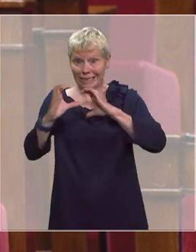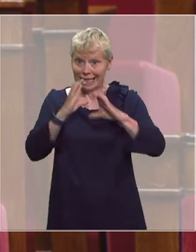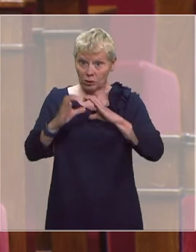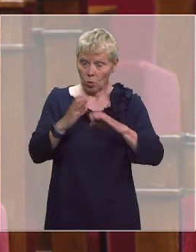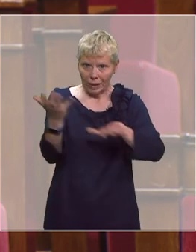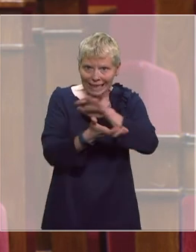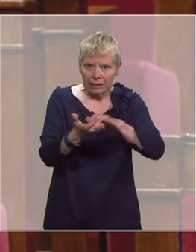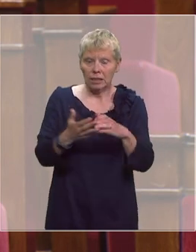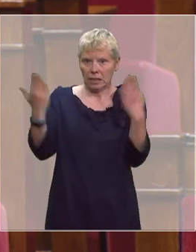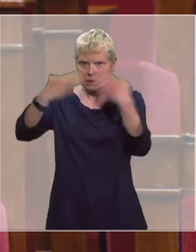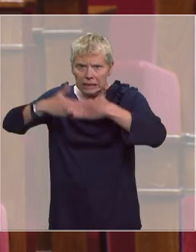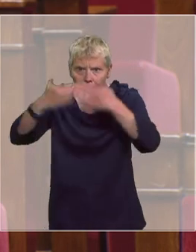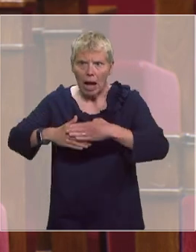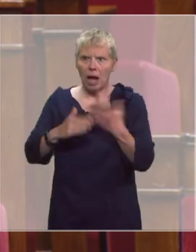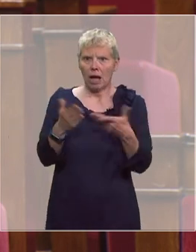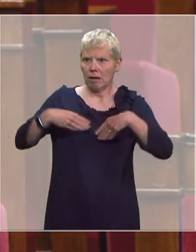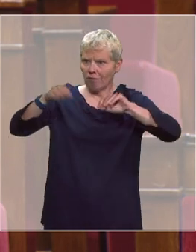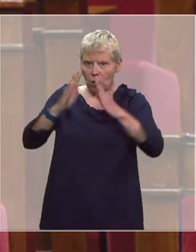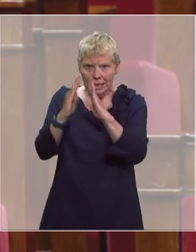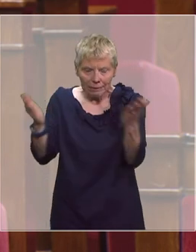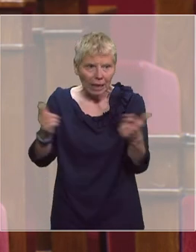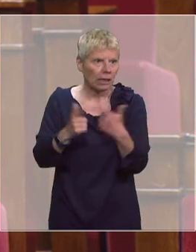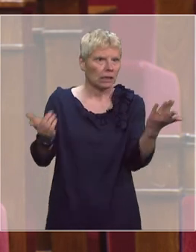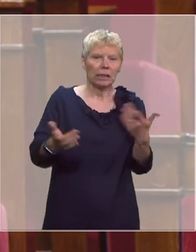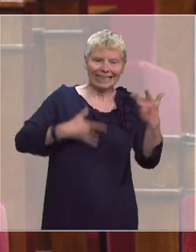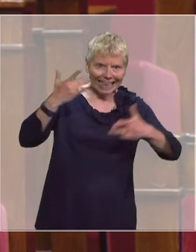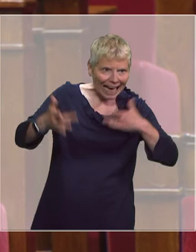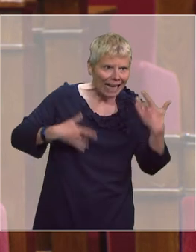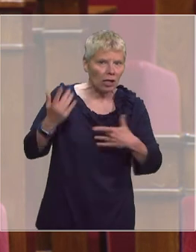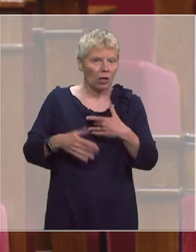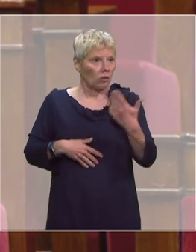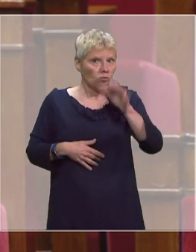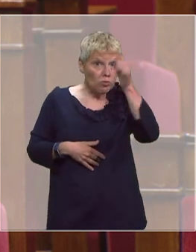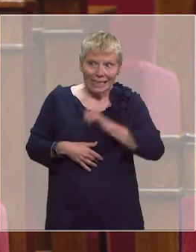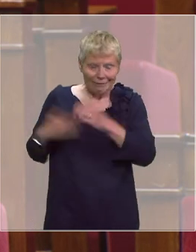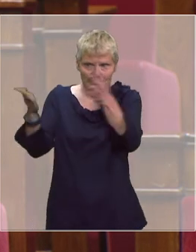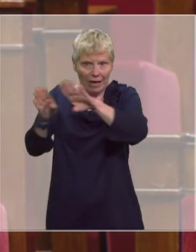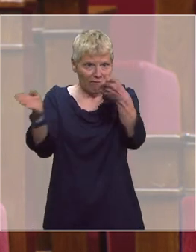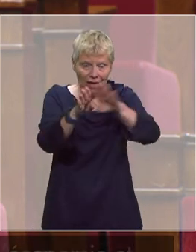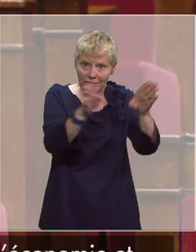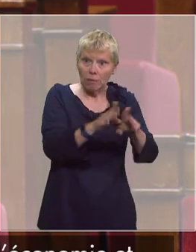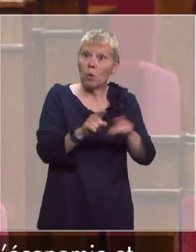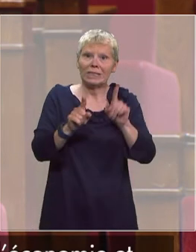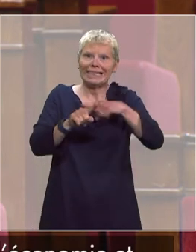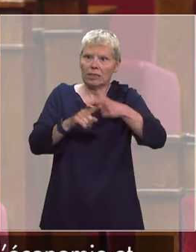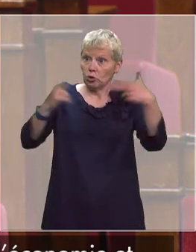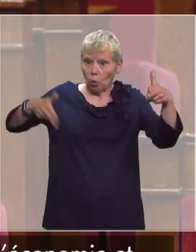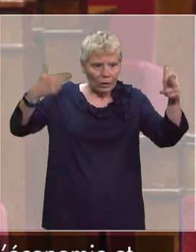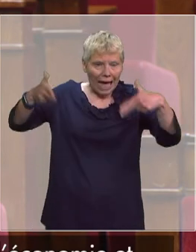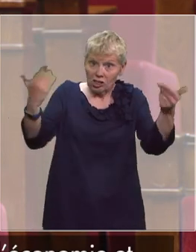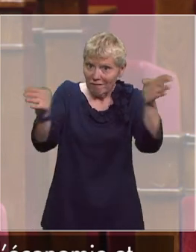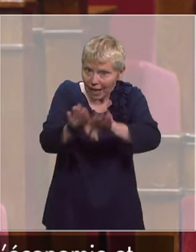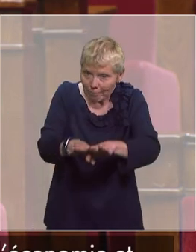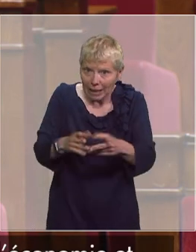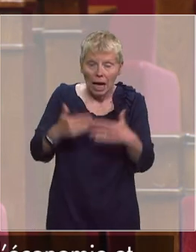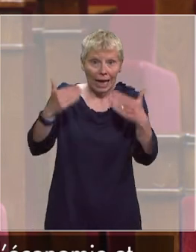cinémas, les librairies, les théâtres, les salles de spectacle, les musées ont été les premiers à devoir fermer. Les tournages et les enregistrements sont à l'arrêt. Les